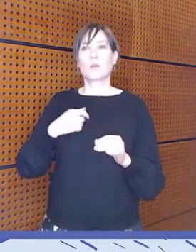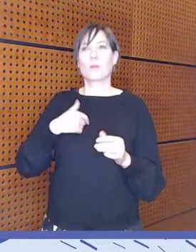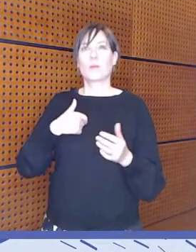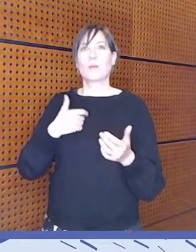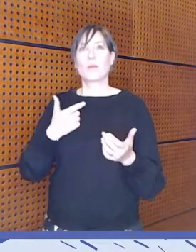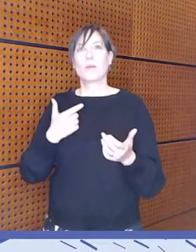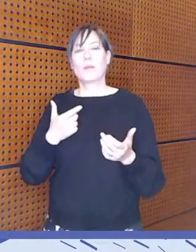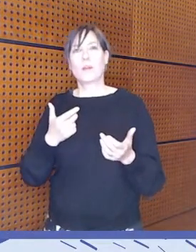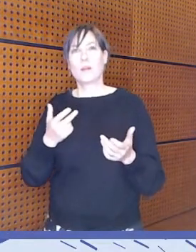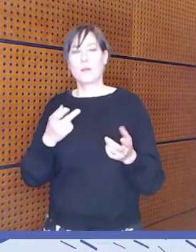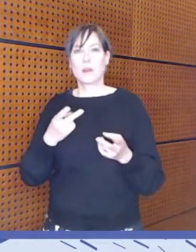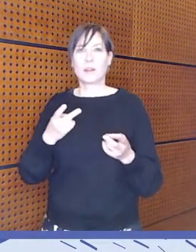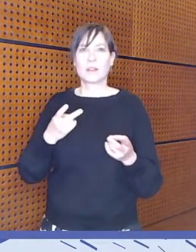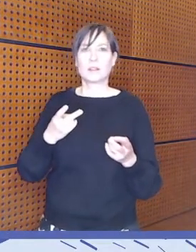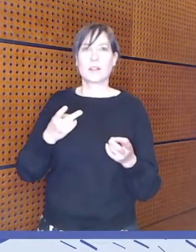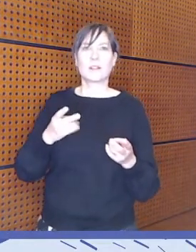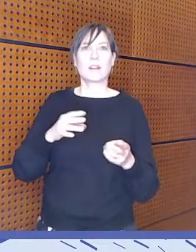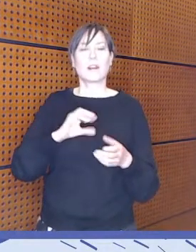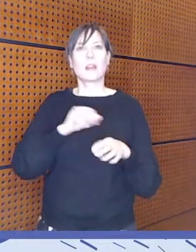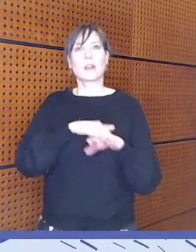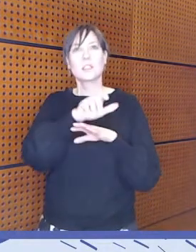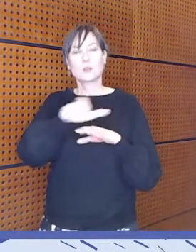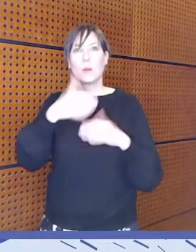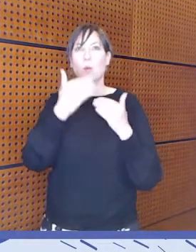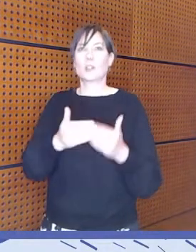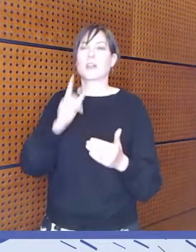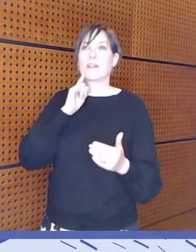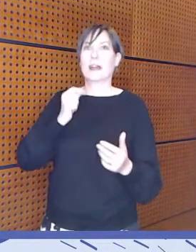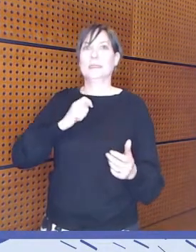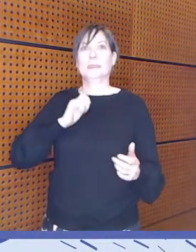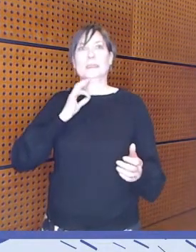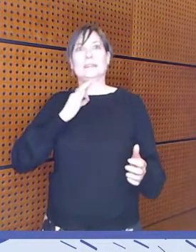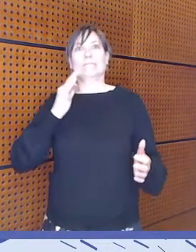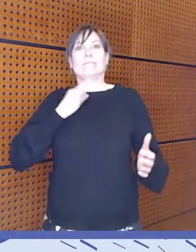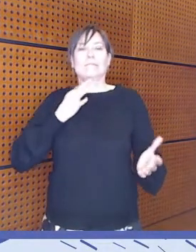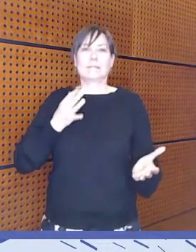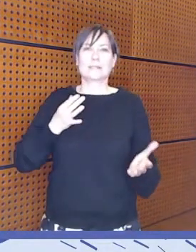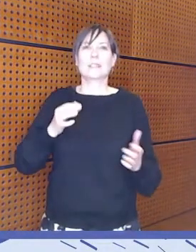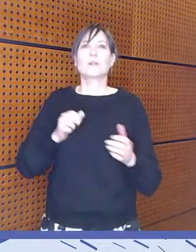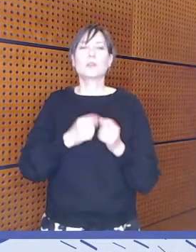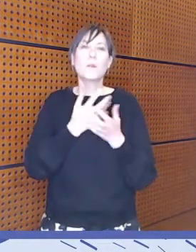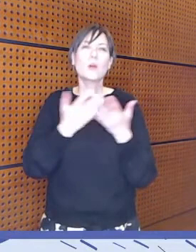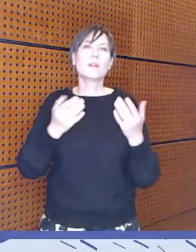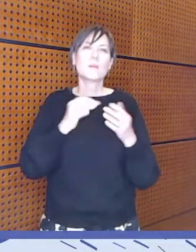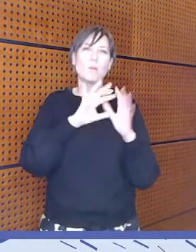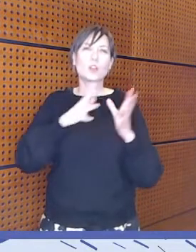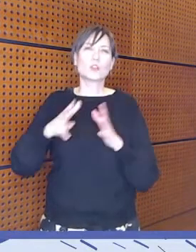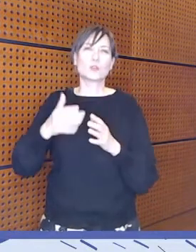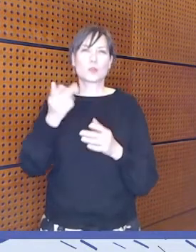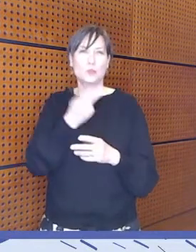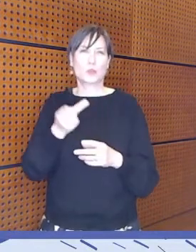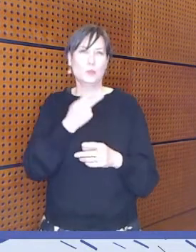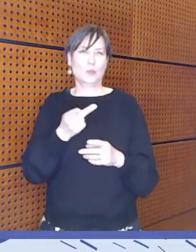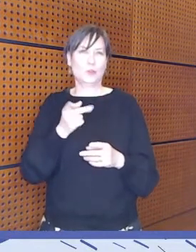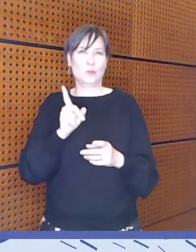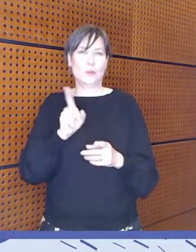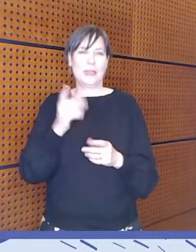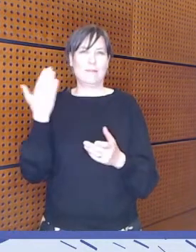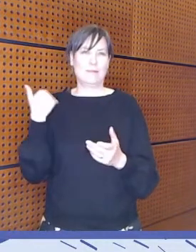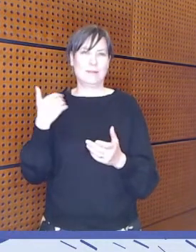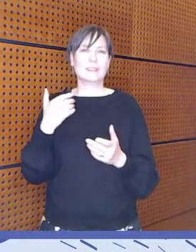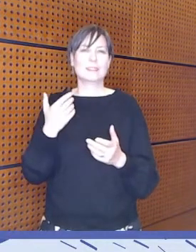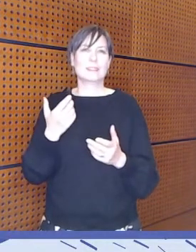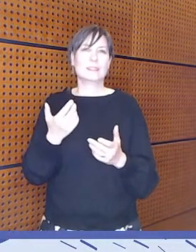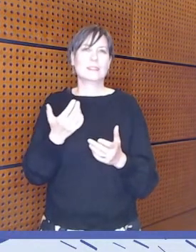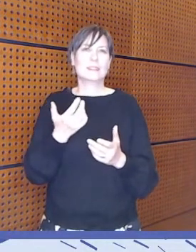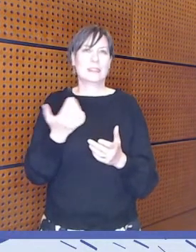puhua kaikkien puolesta, tai kaikkien asiantuntijoiden puolesta, niin se on ehkä sellainen monimuotoisuuskysymys, mikä on tullut esille, varsinkin digituen äärellä, että